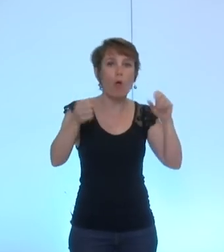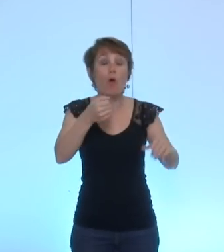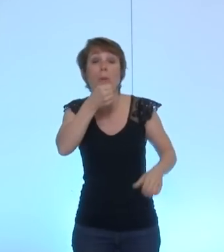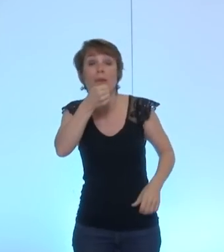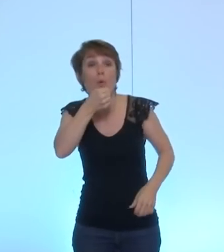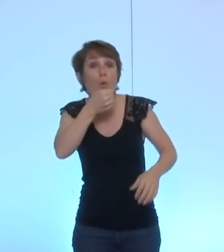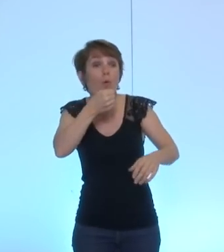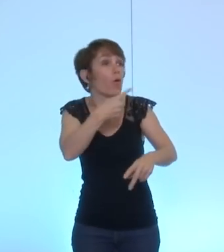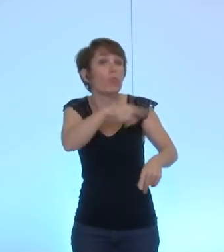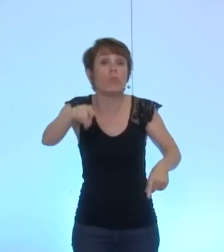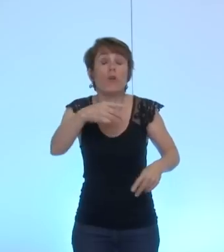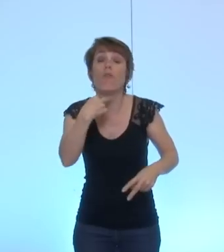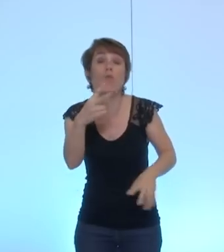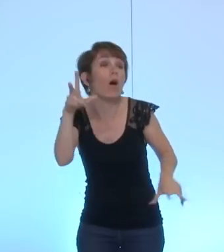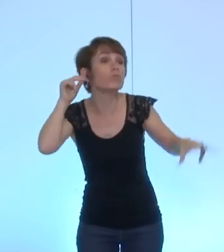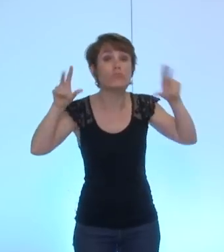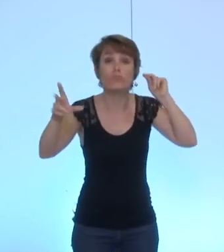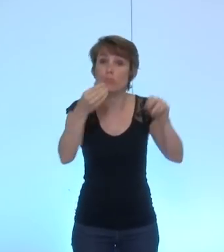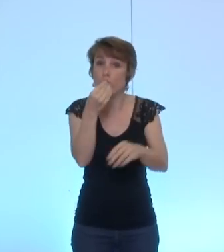micros. Et il me semble,